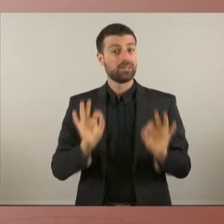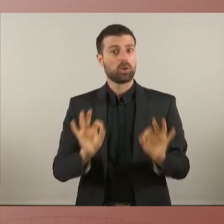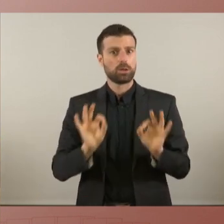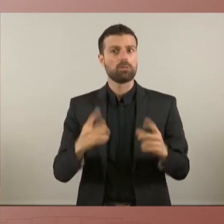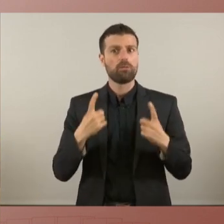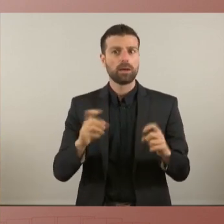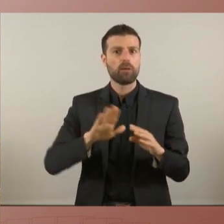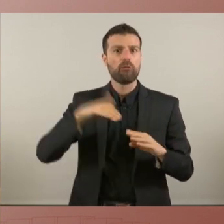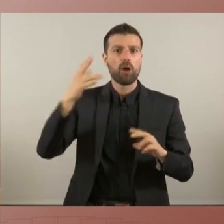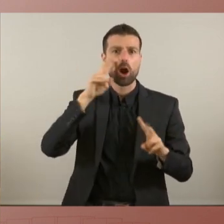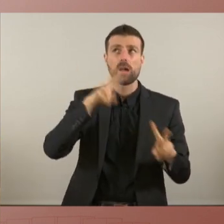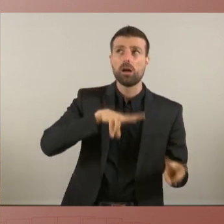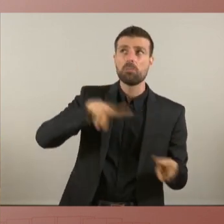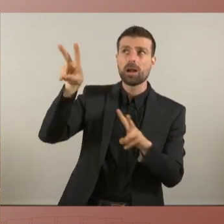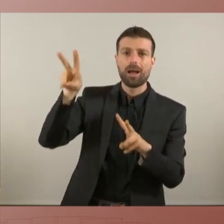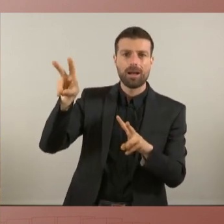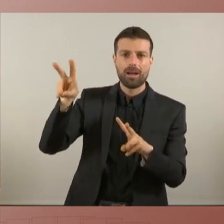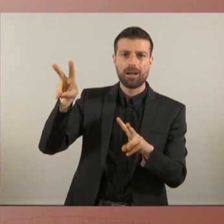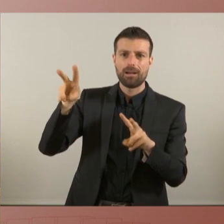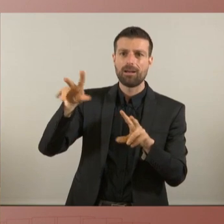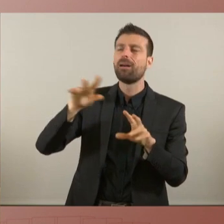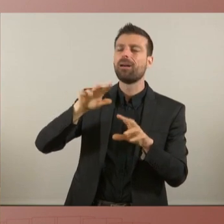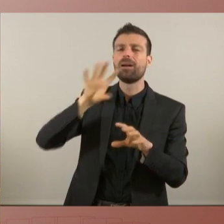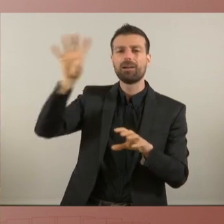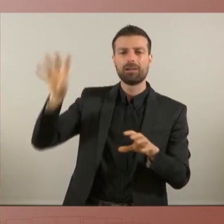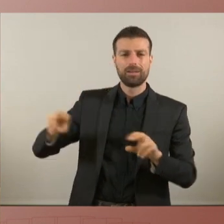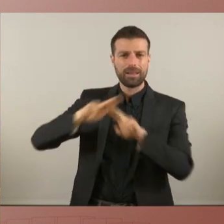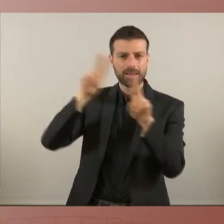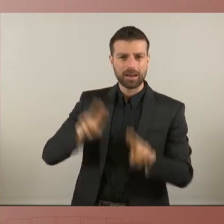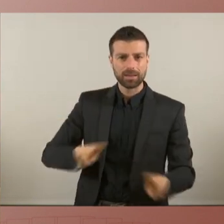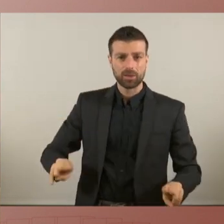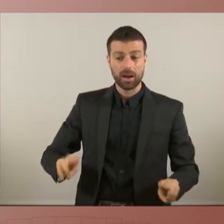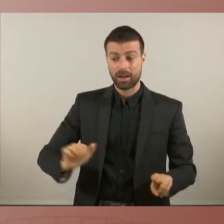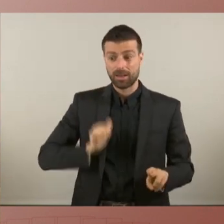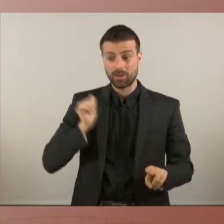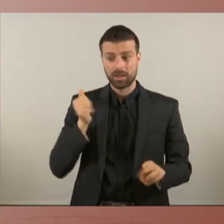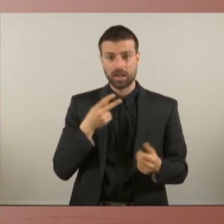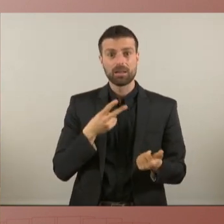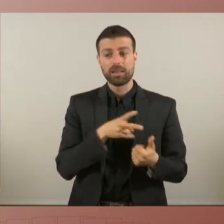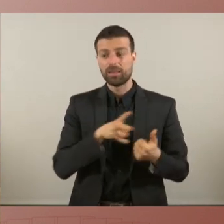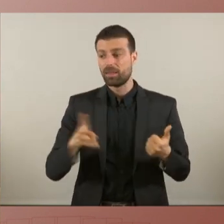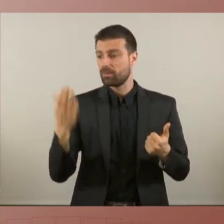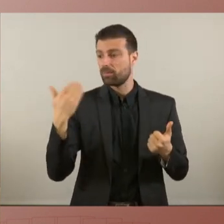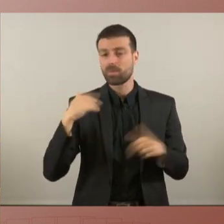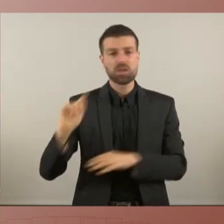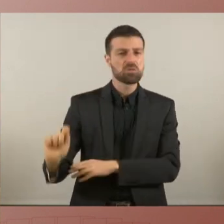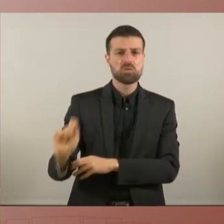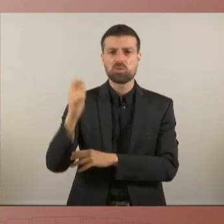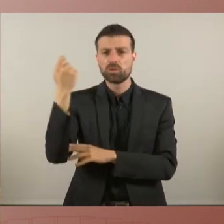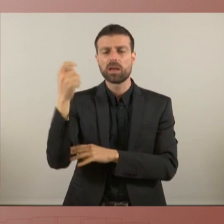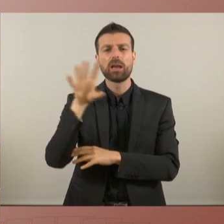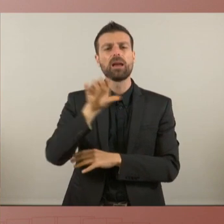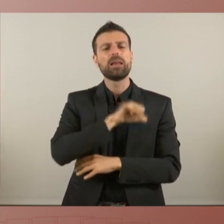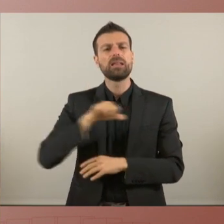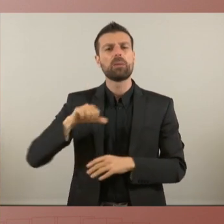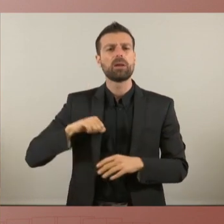cap a la comunitat internacional avui precisament fa 15 dies de la victòria de l'independentisme escocès que